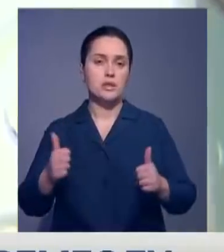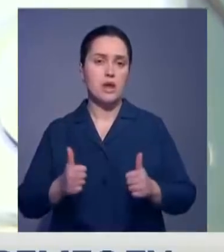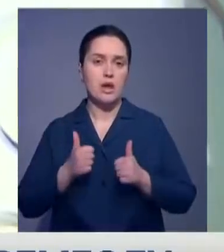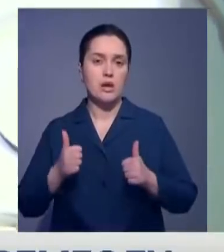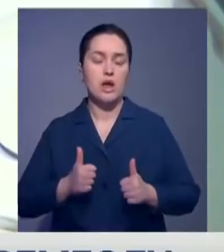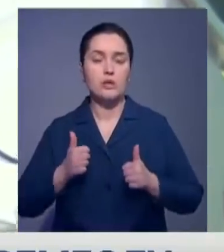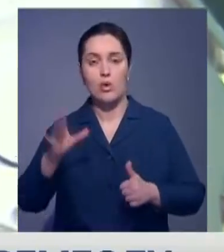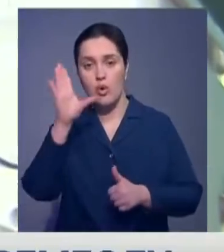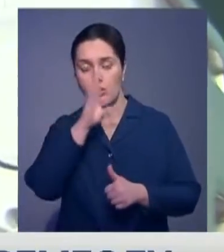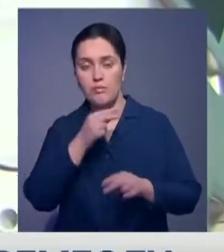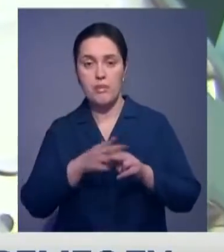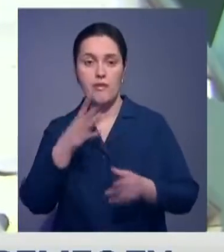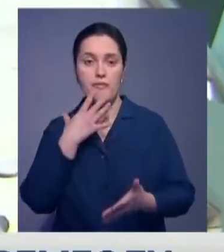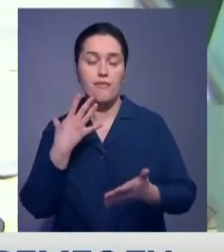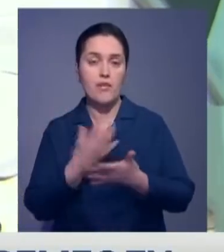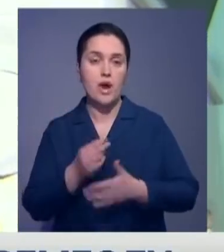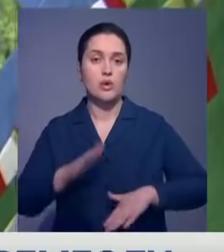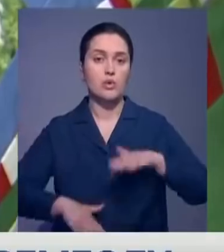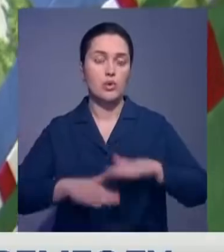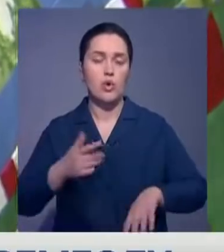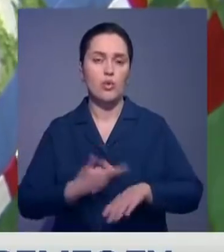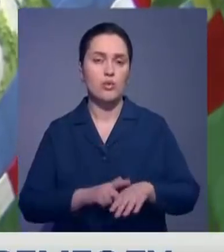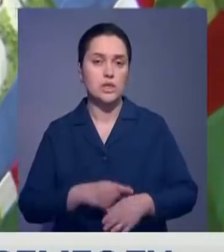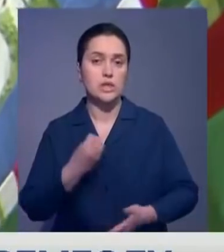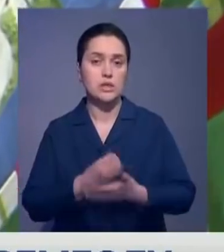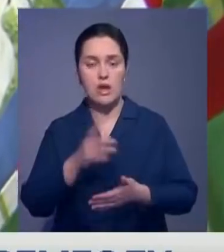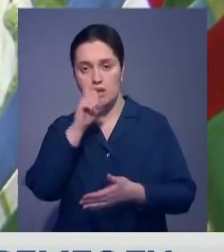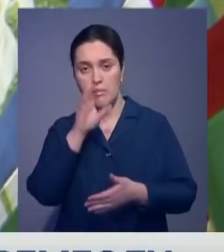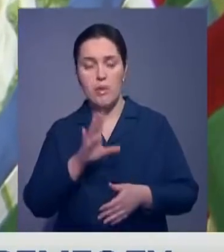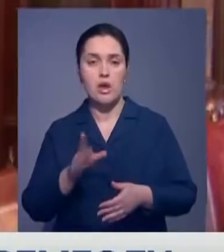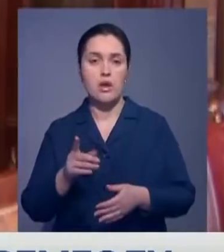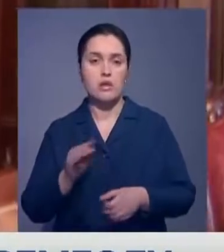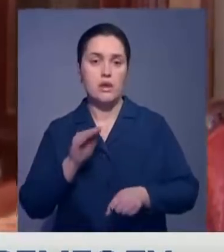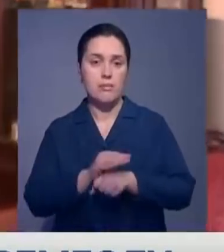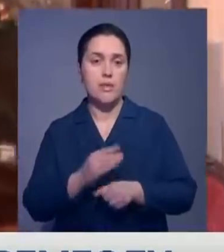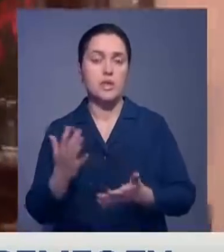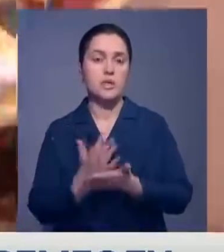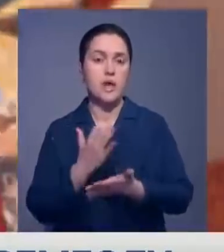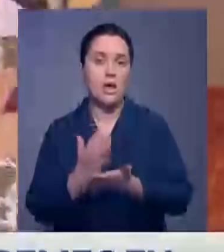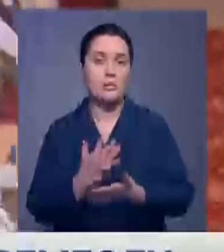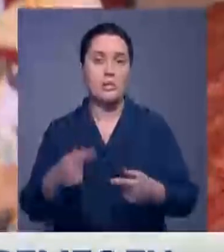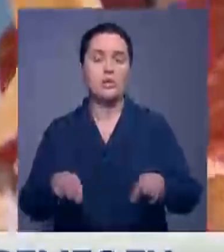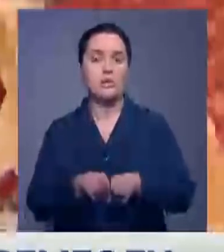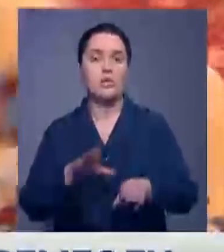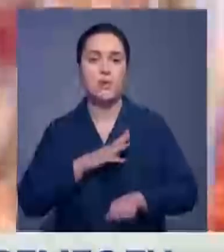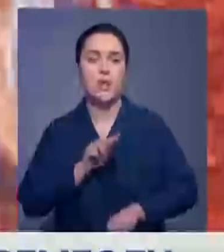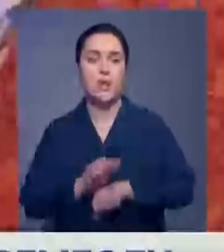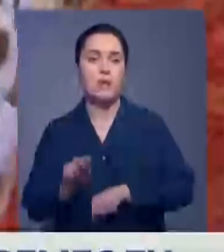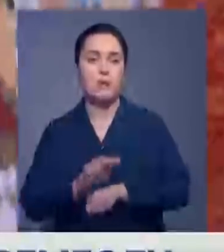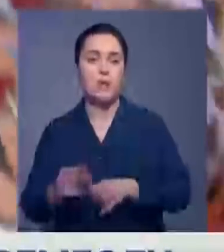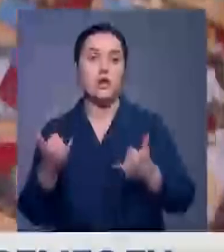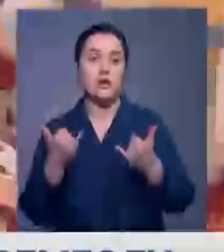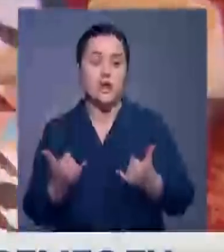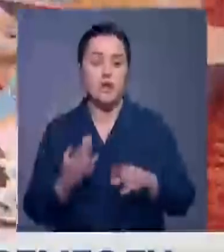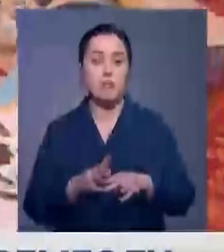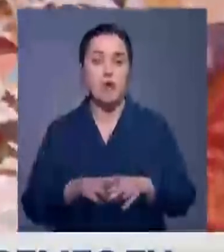Говорит, изделия, созданные своими руками, очень ценятся. Это неплохой дополнительный заработок. Алия Пакентаева тоже прошла обучение и теперь удивляет